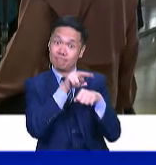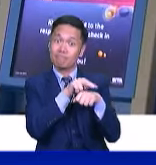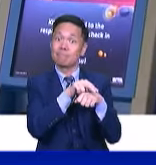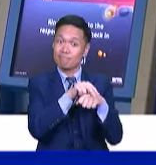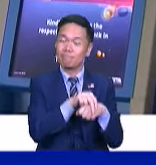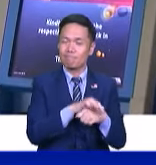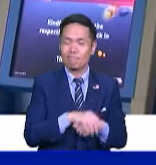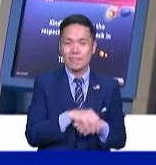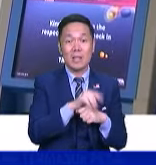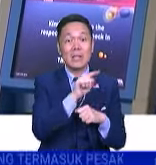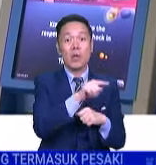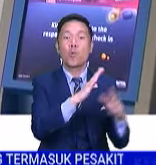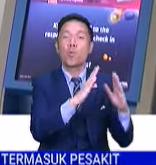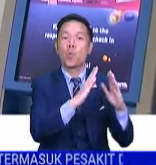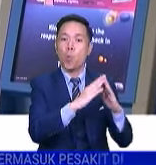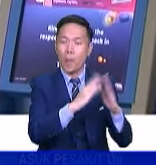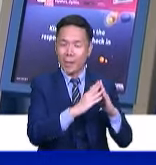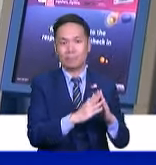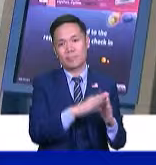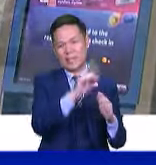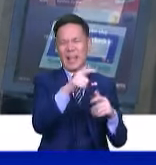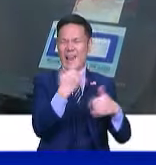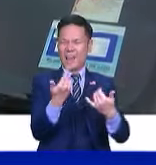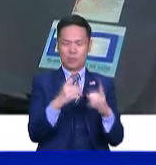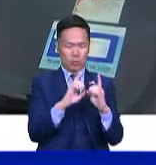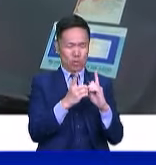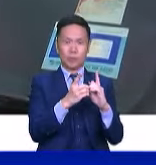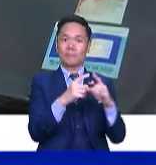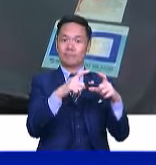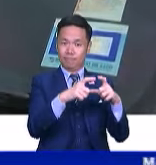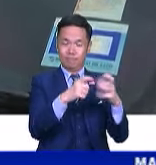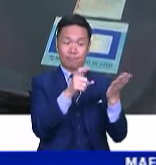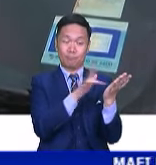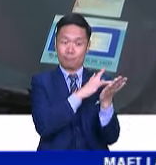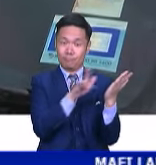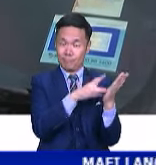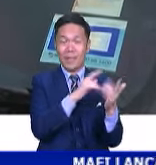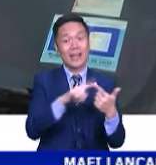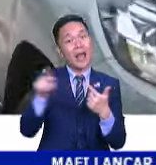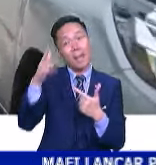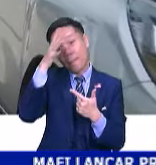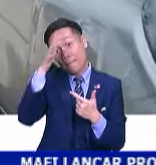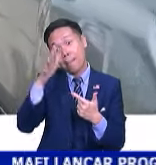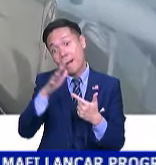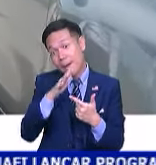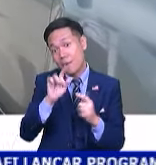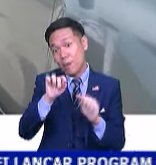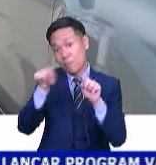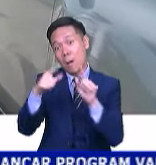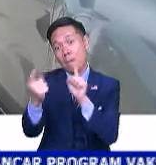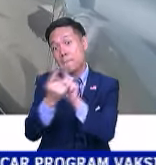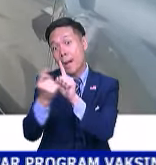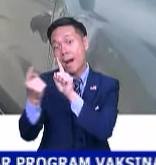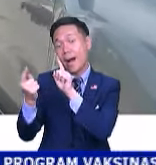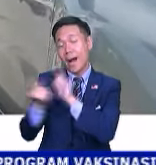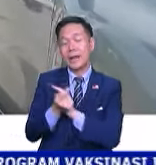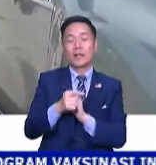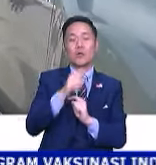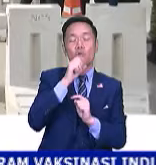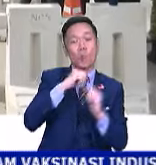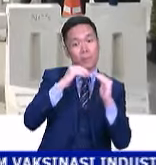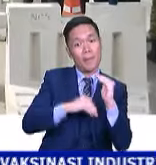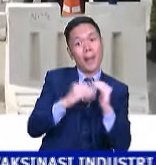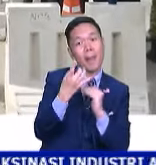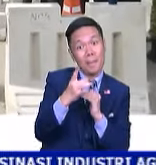pemerhatian di rumah digital. Pasangan suami isteri jarak jauh serta ibu bapa yang mahu bertemu anak bawah 18